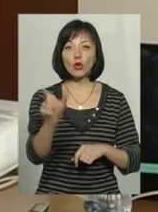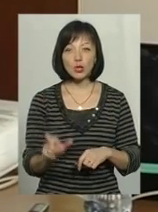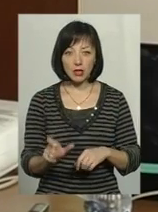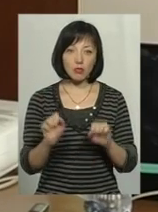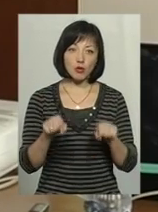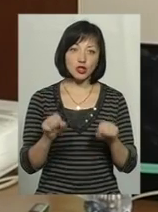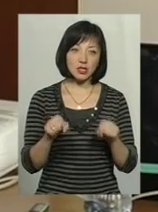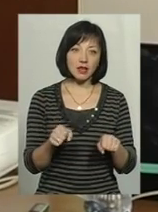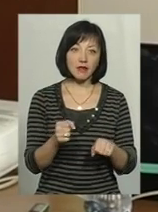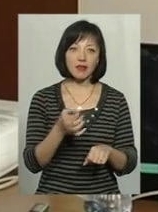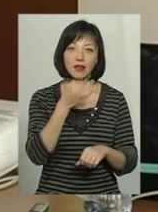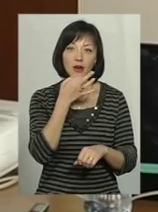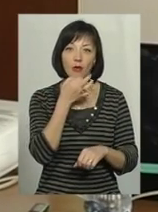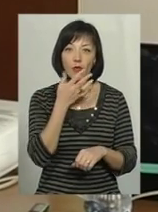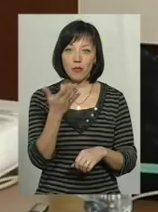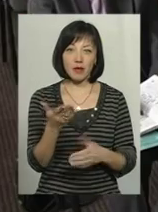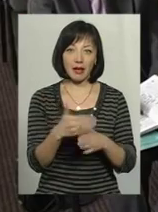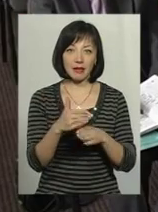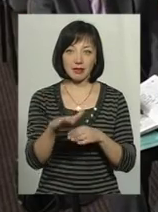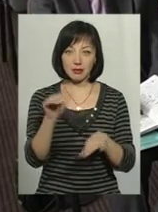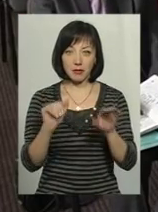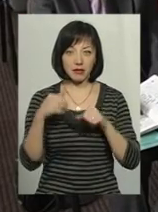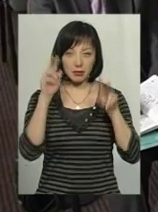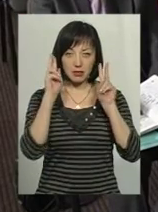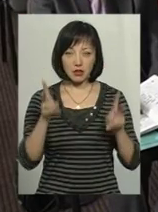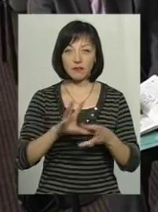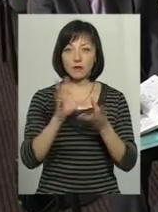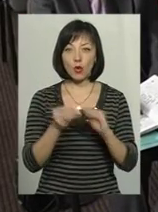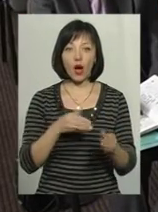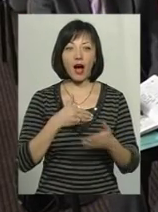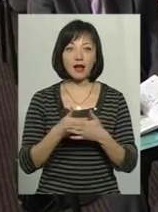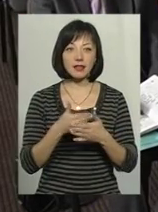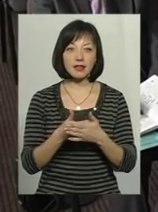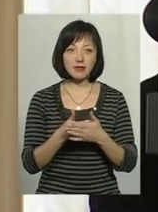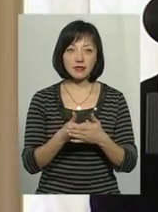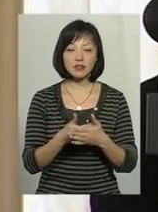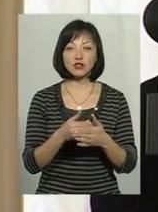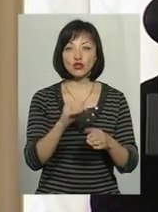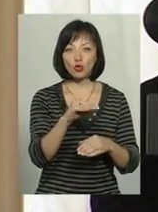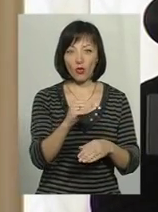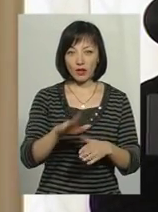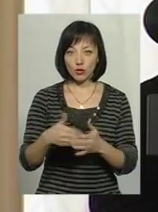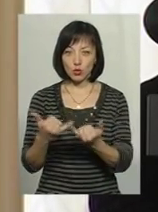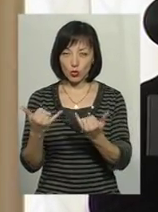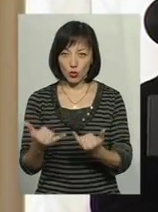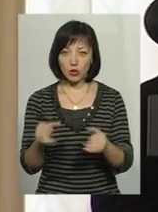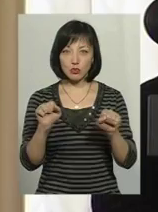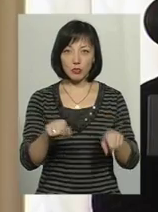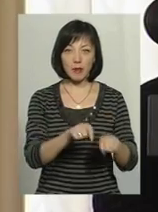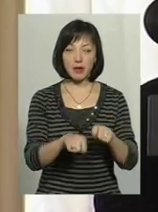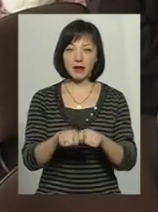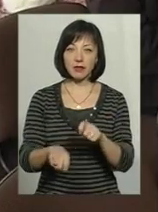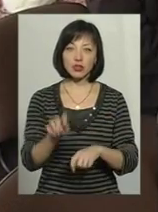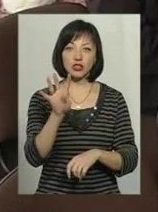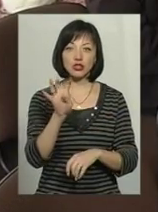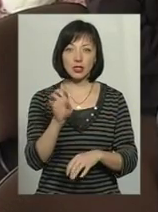ну, можливо, в хобі таке кредити брати, я не знаю. Усього активістки жіночого антикорупційного руху від жовтня і до сьогодні зуміли перевірити понад